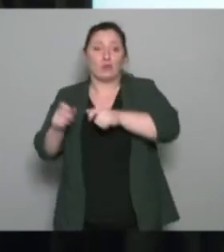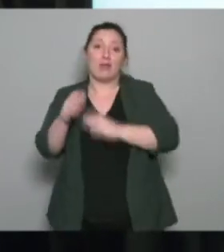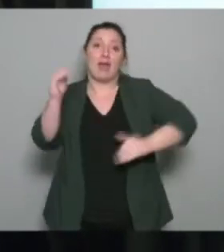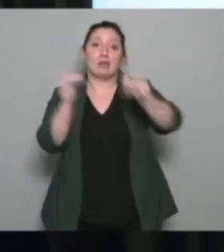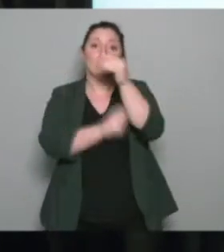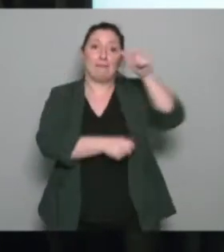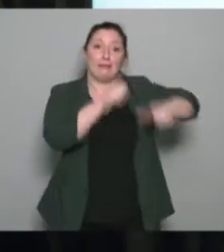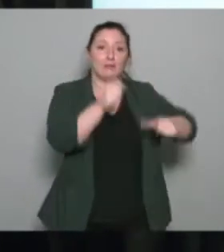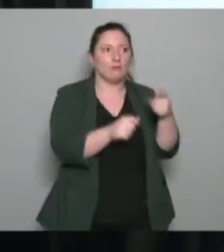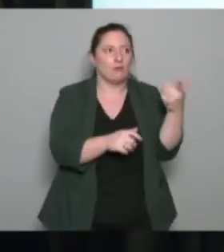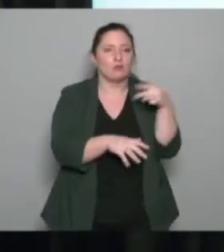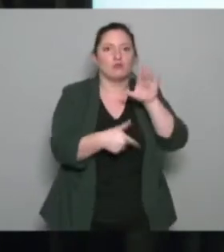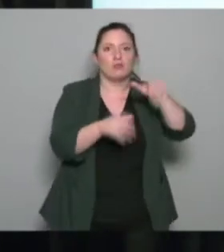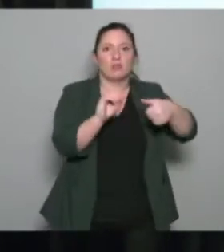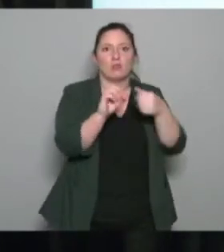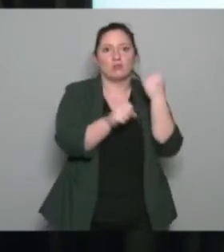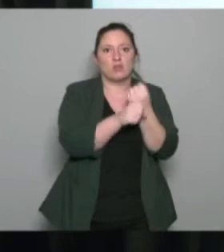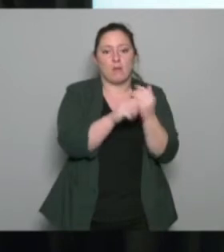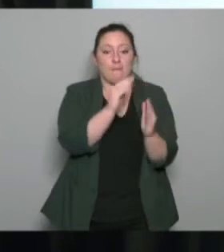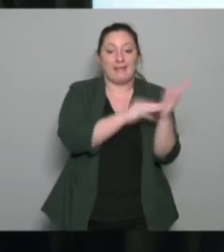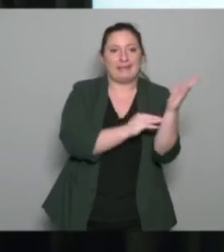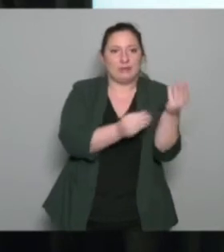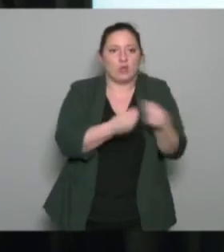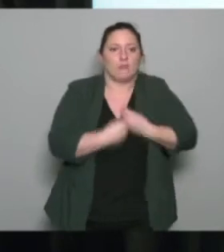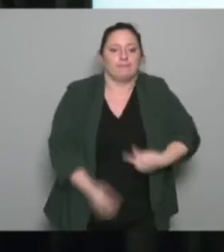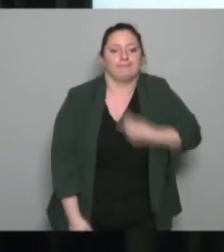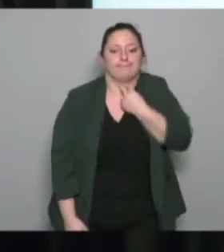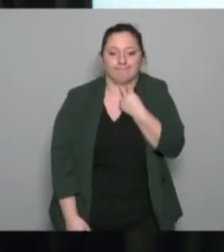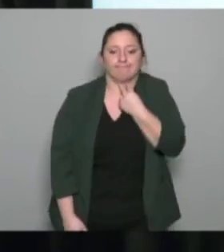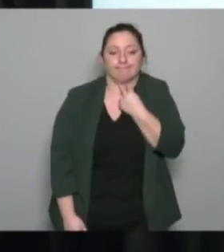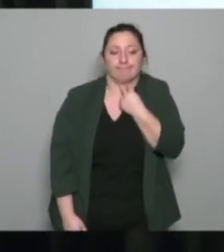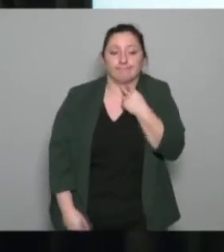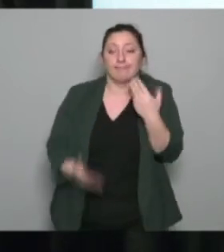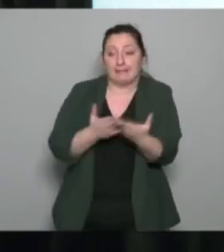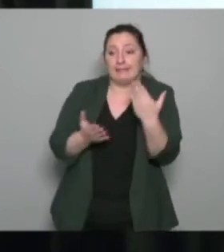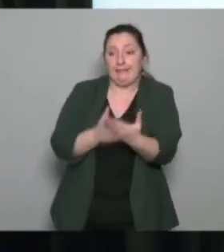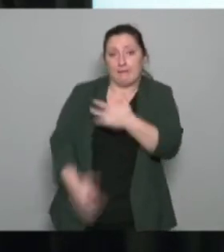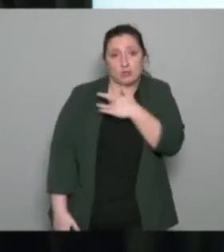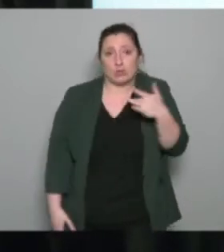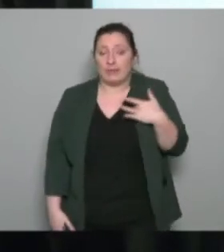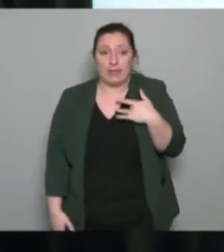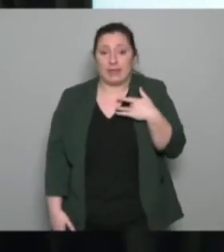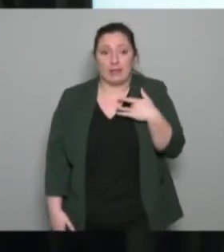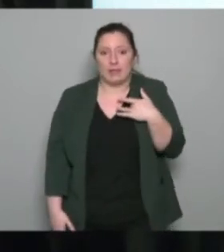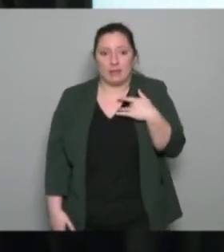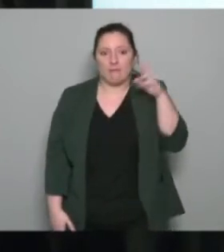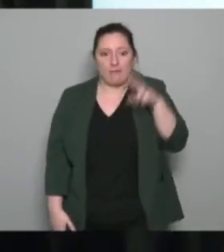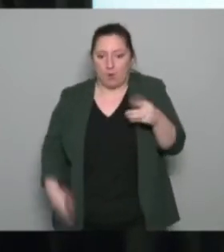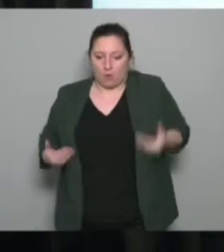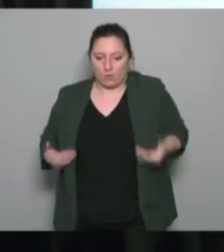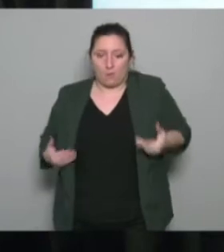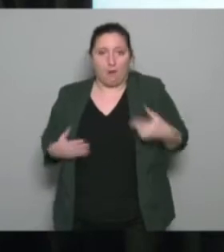donc la santé est encore plus au coeur de l'actualité